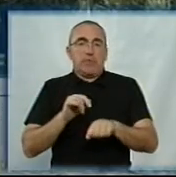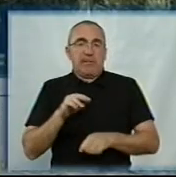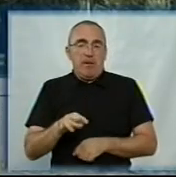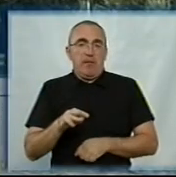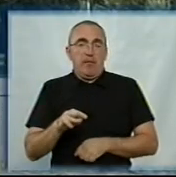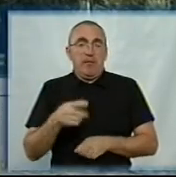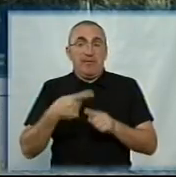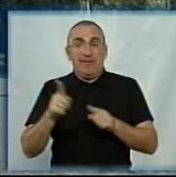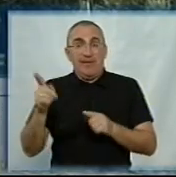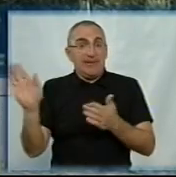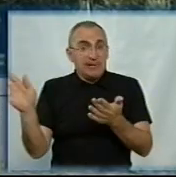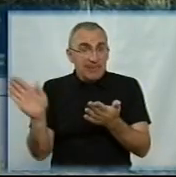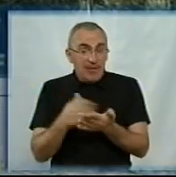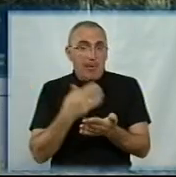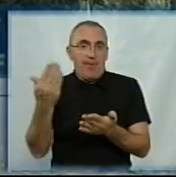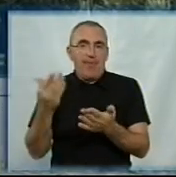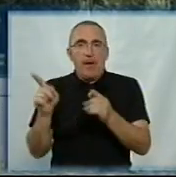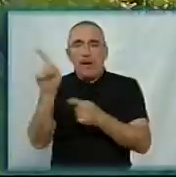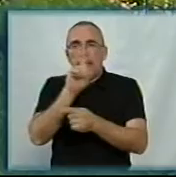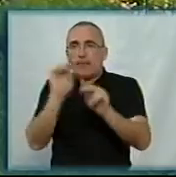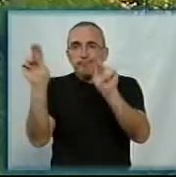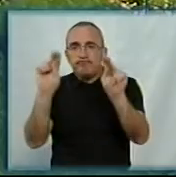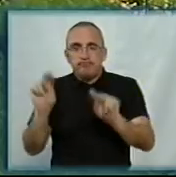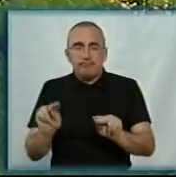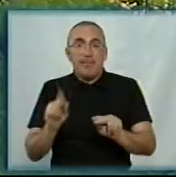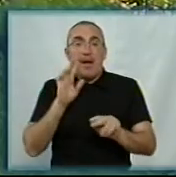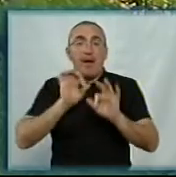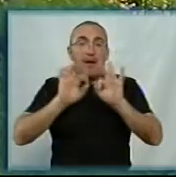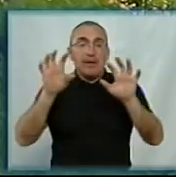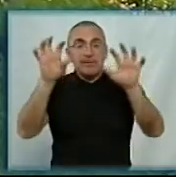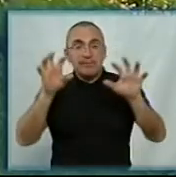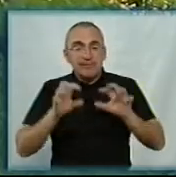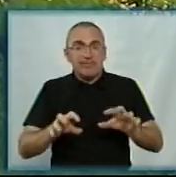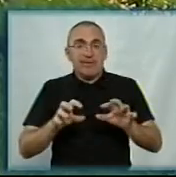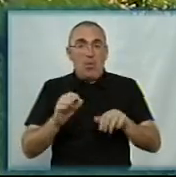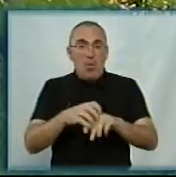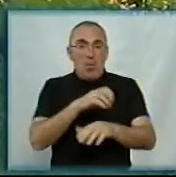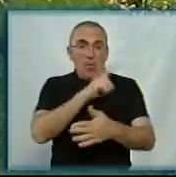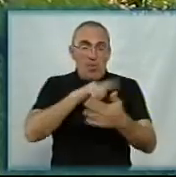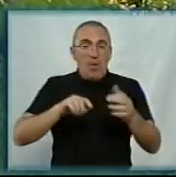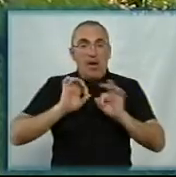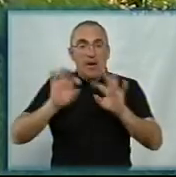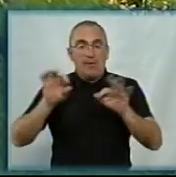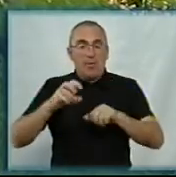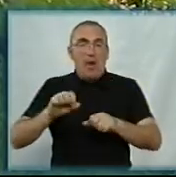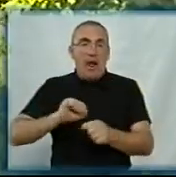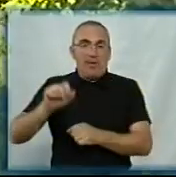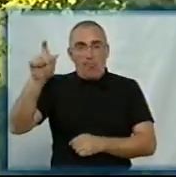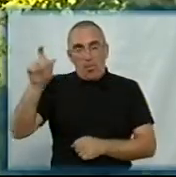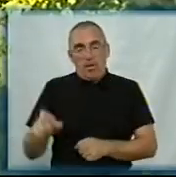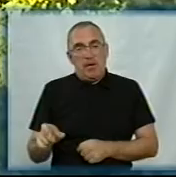І його замість того, щоб демонтувати, його реставрують. Як трактувати закон про декомунізацію, розповідає адвокат Юрій Деркаченко.